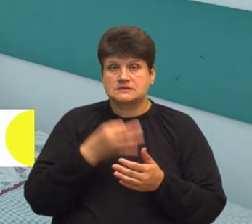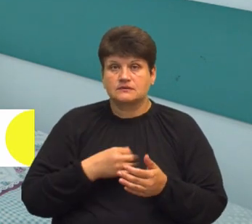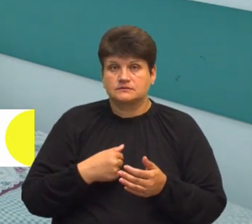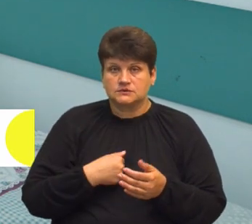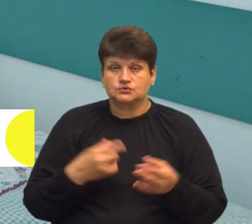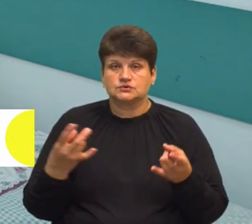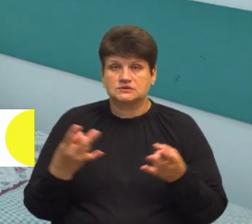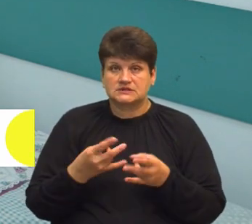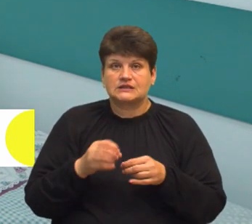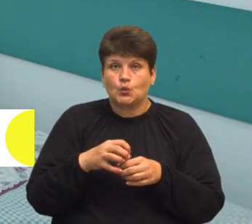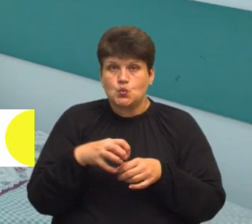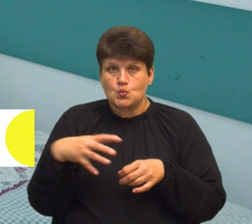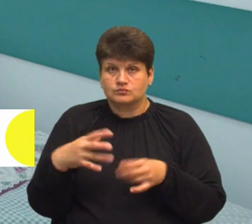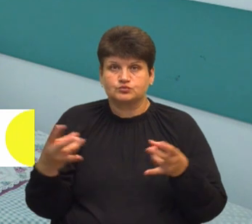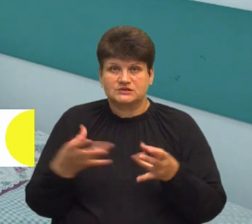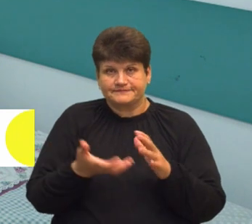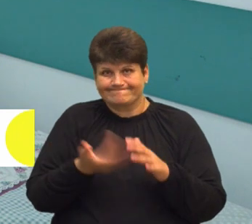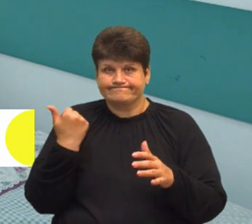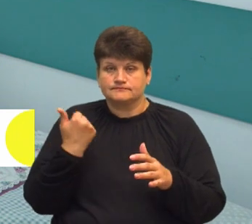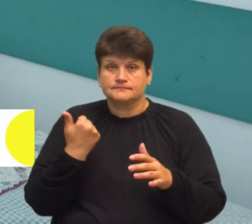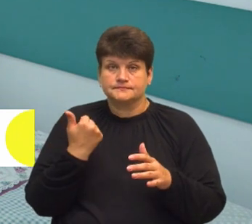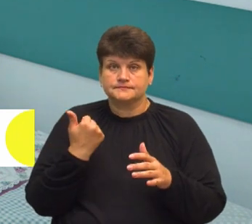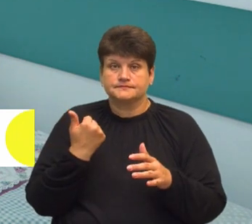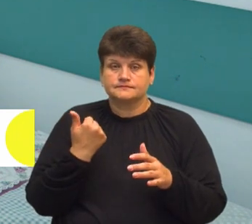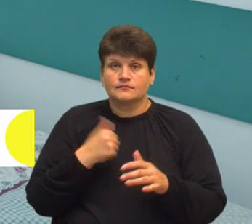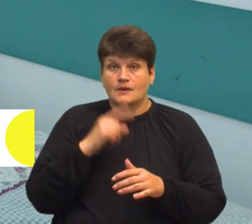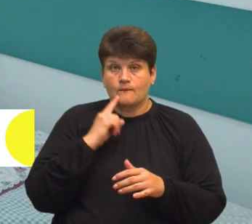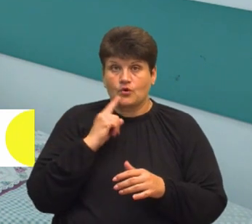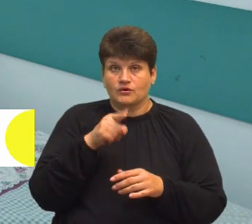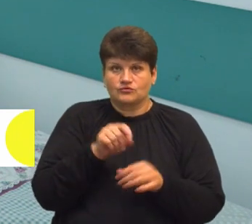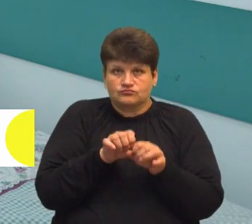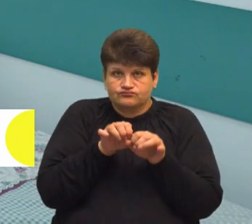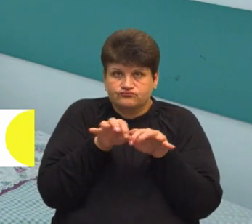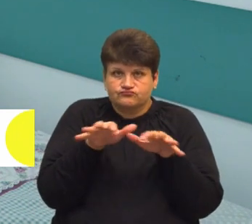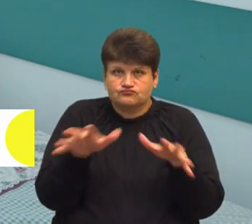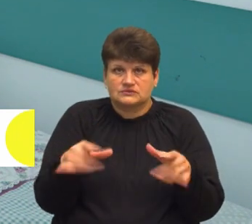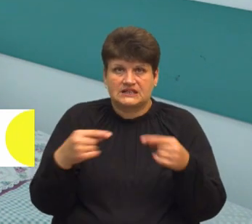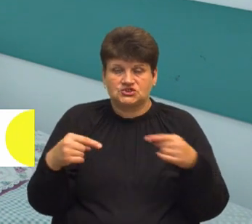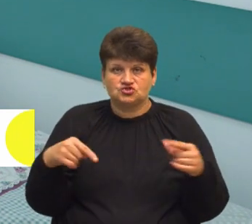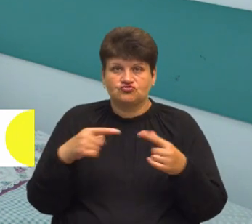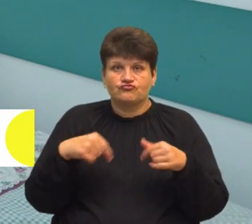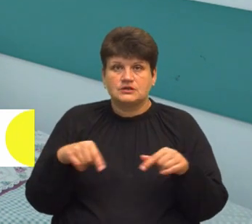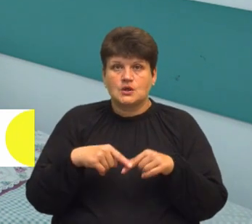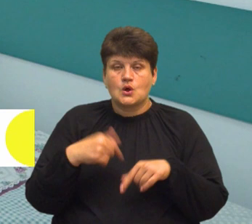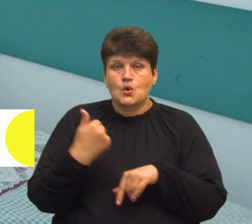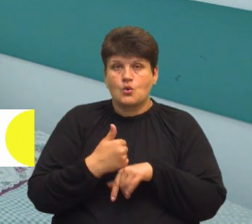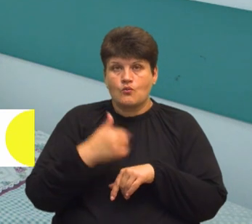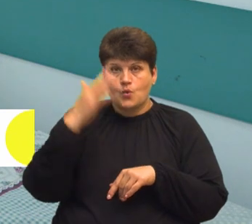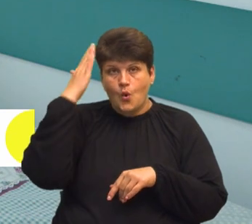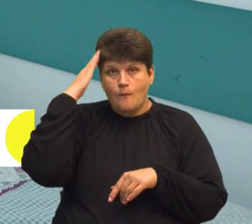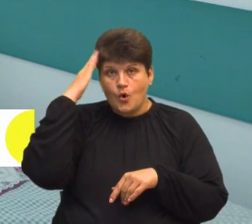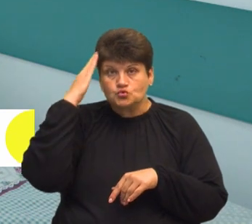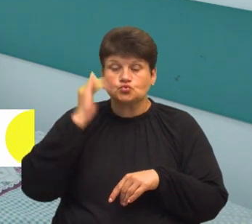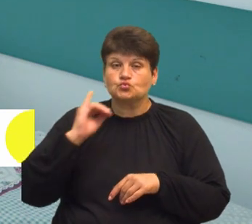це утворення потрібно видаляти, поки воно не поширилося на інші відділи головного мозку. І відповідно,